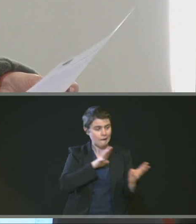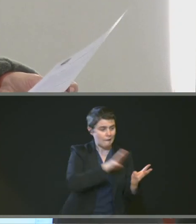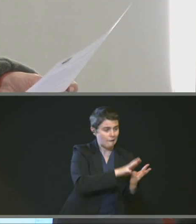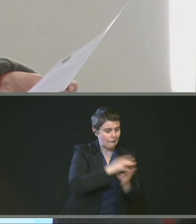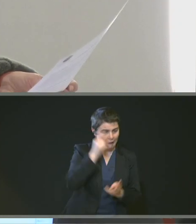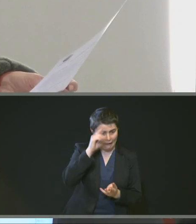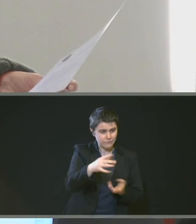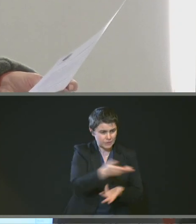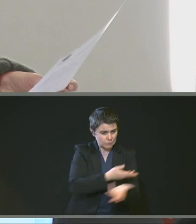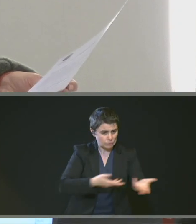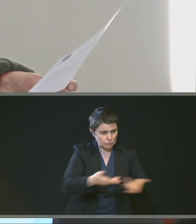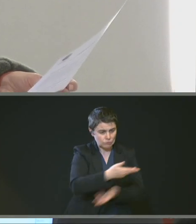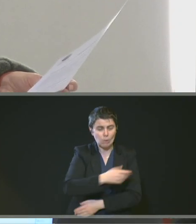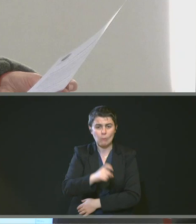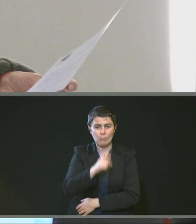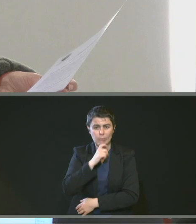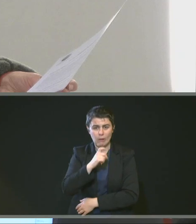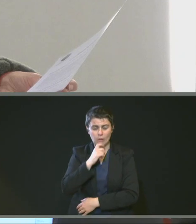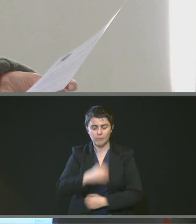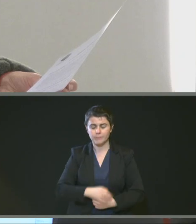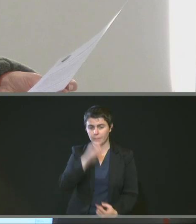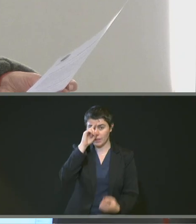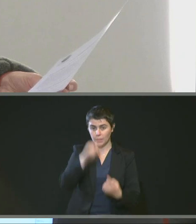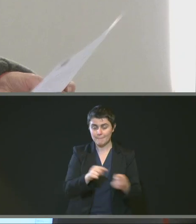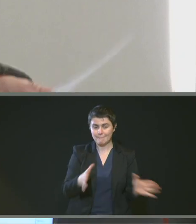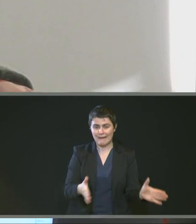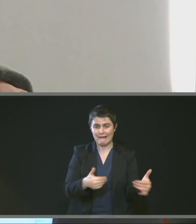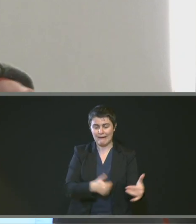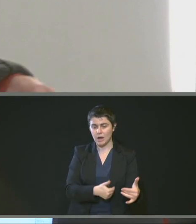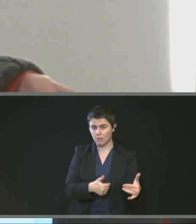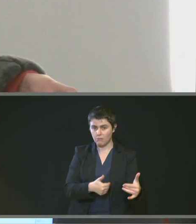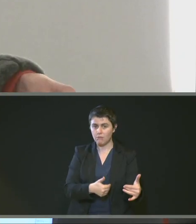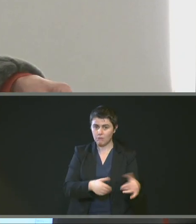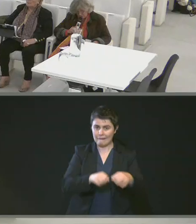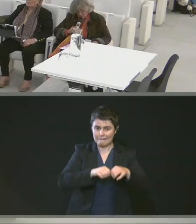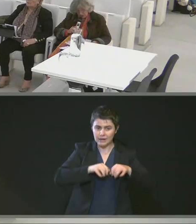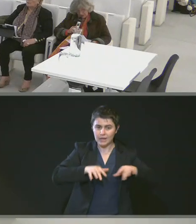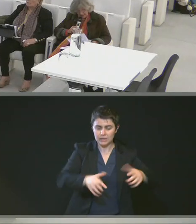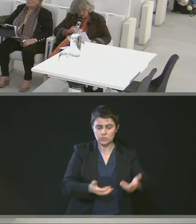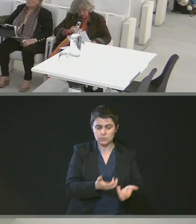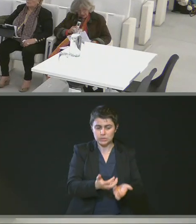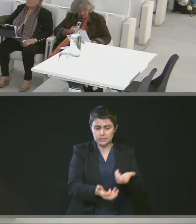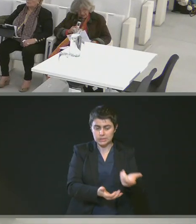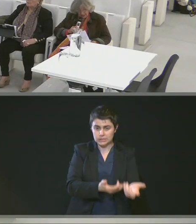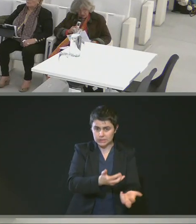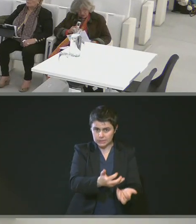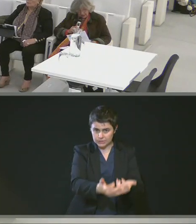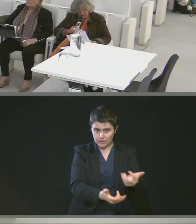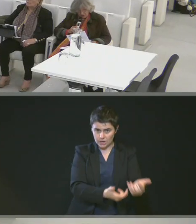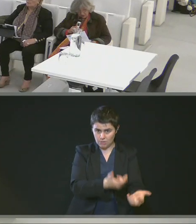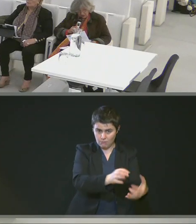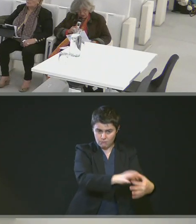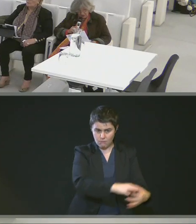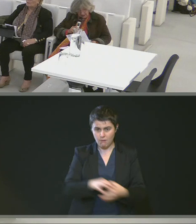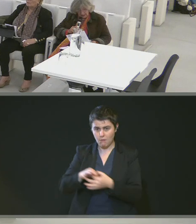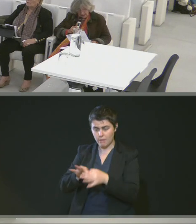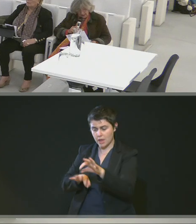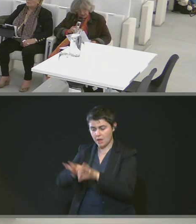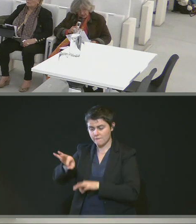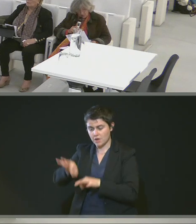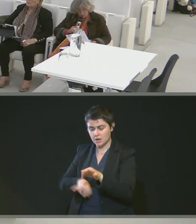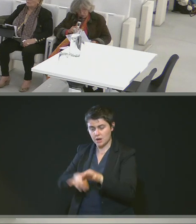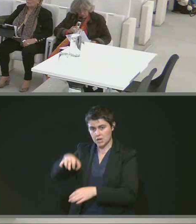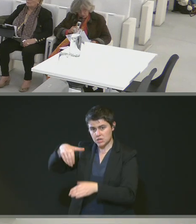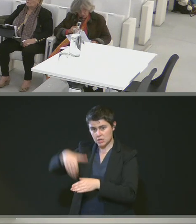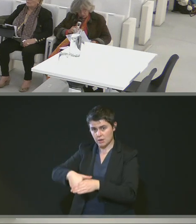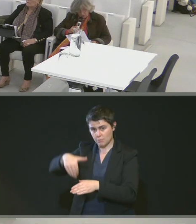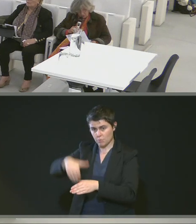concerne l'accord cadre de travaux réseau de chaleur pour la Régie publique de l'énergie calorifique, il